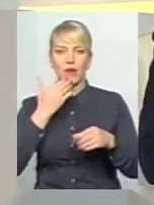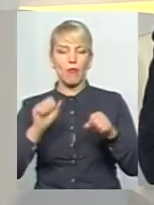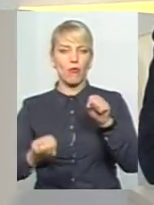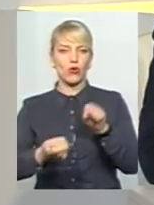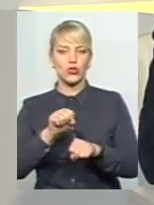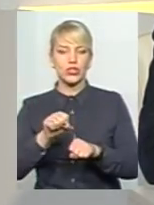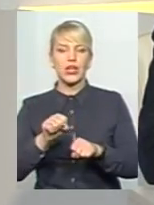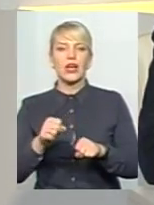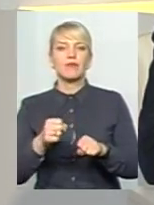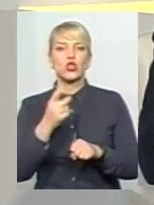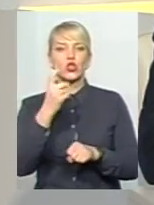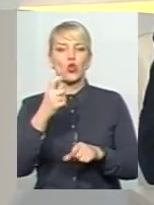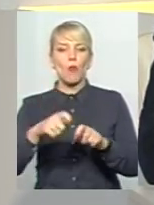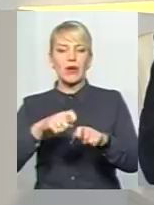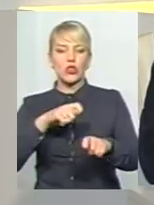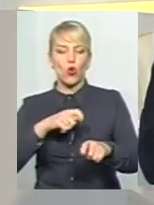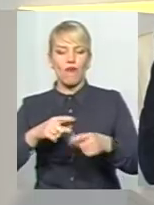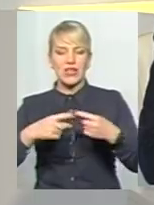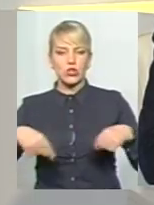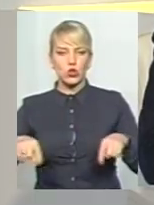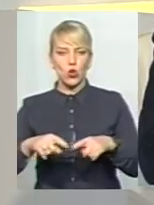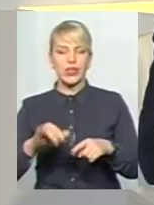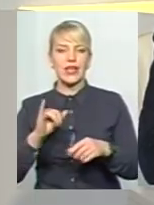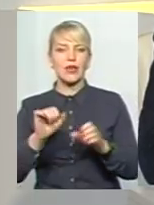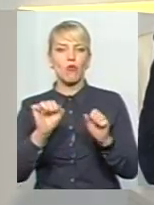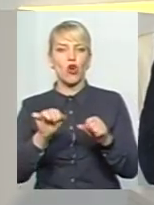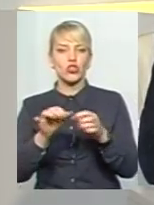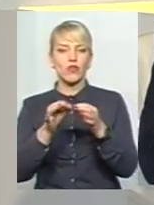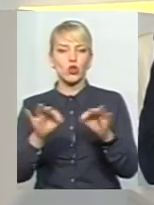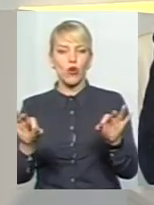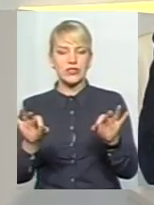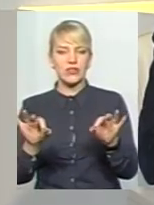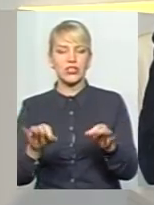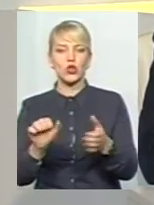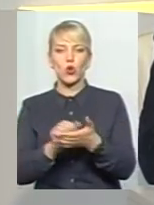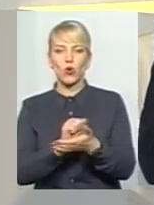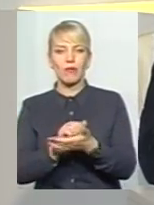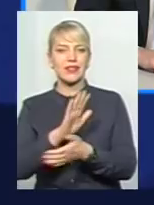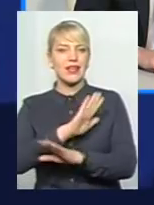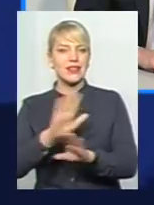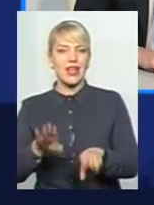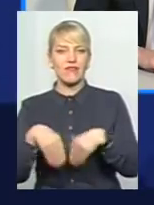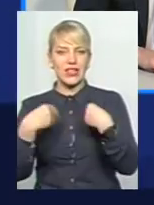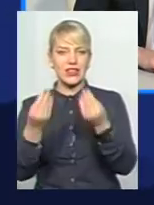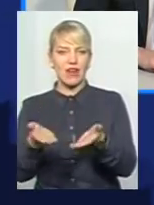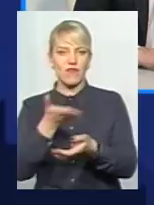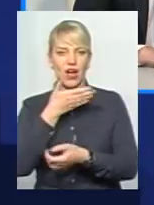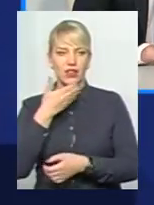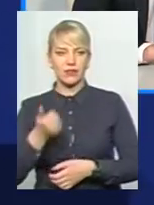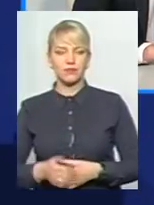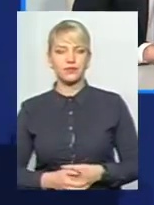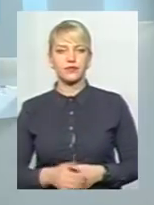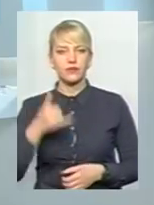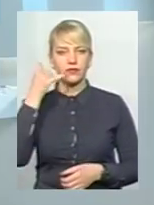-мітрова зона, і ми жодні дозвільні документи на порушення 100-мітрової зони не видавали, не видаємо і видавати не будемо. Олександр Сергійович, маємо